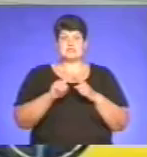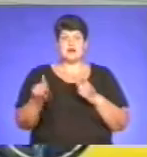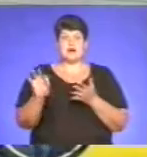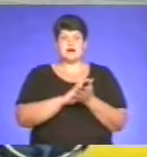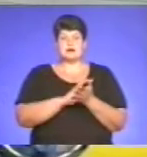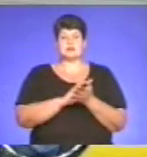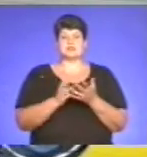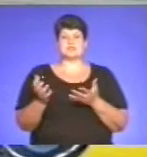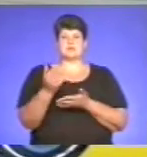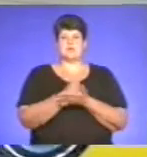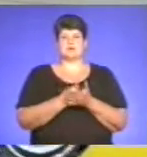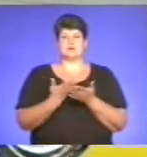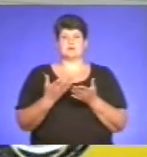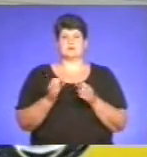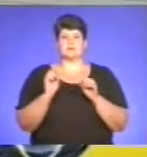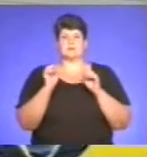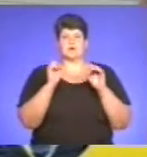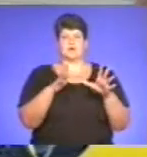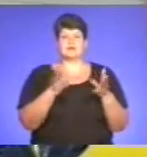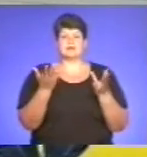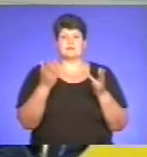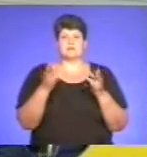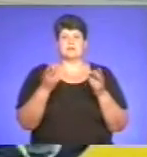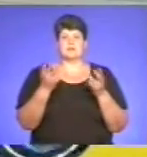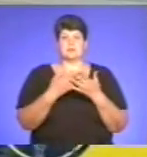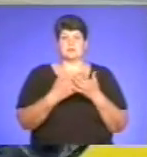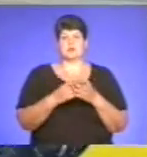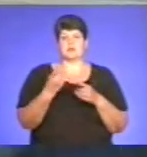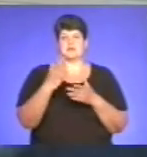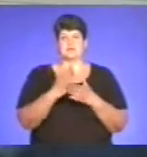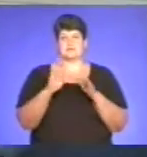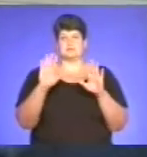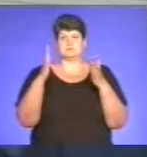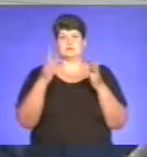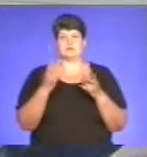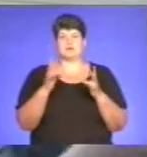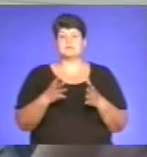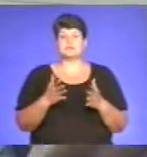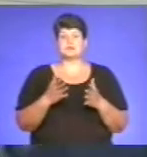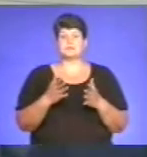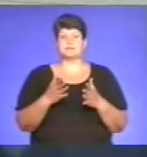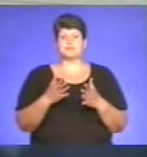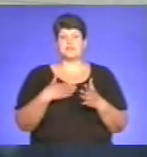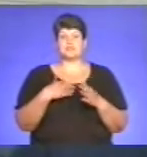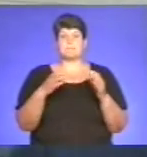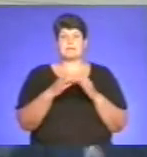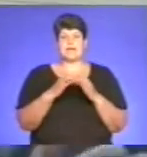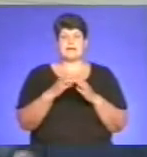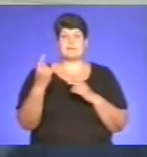средств, для того, щоб направити в очах, де відбувалося то чи інше проішество. У нас же бригады